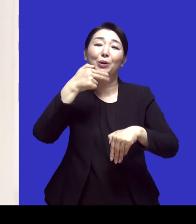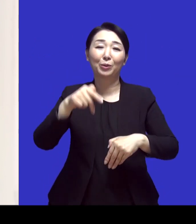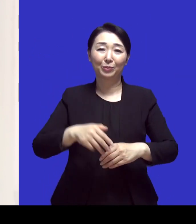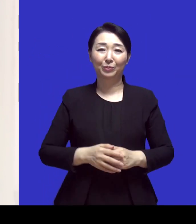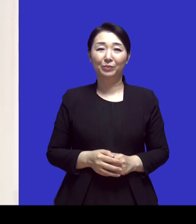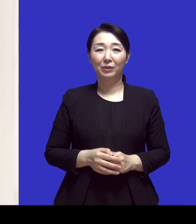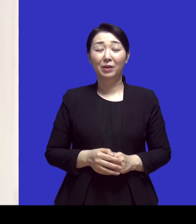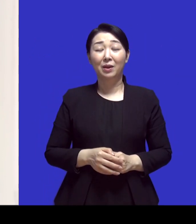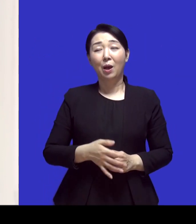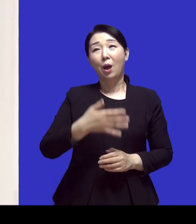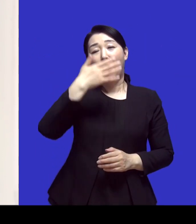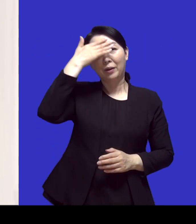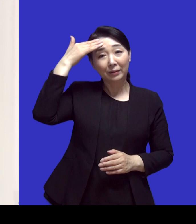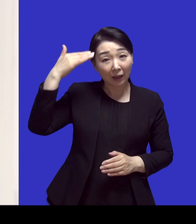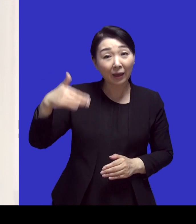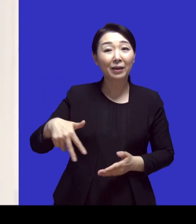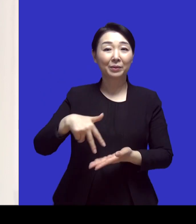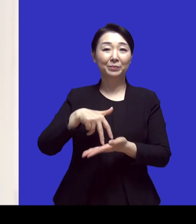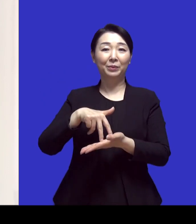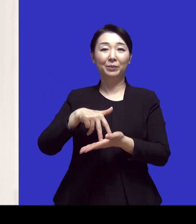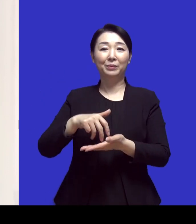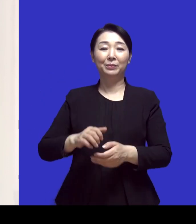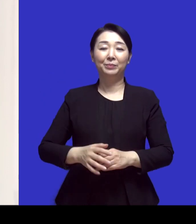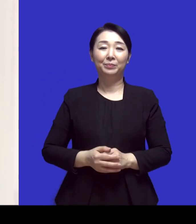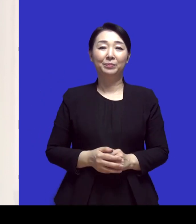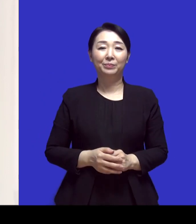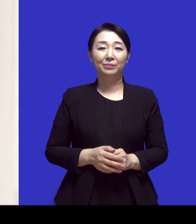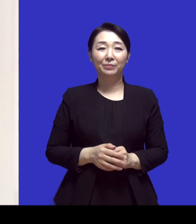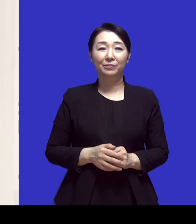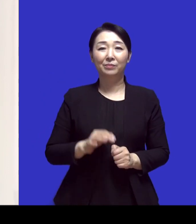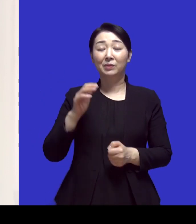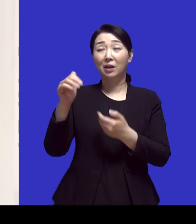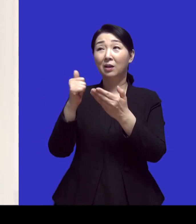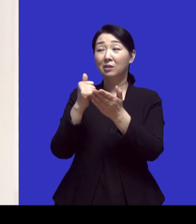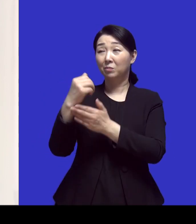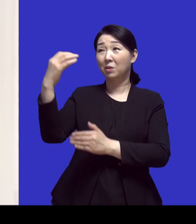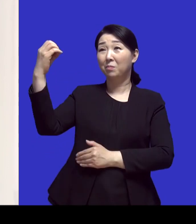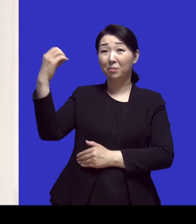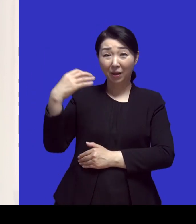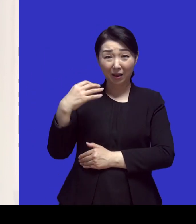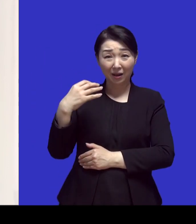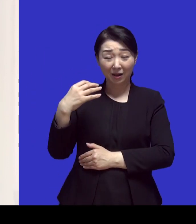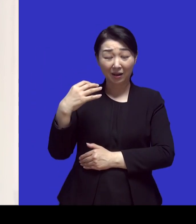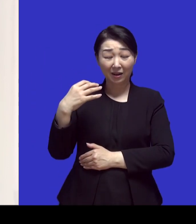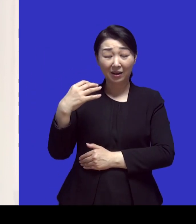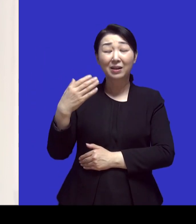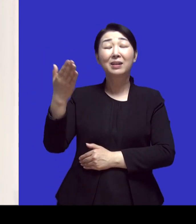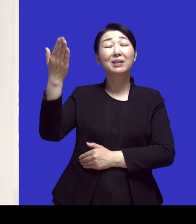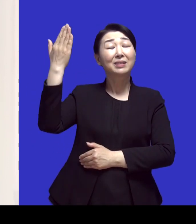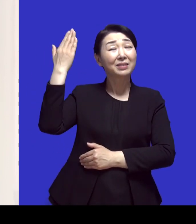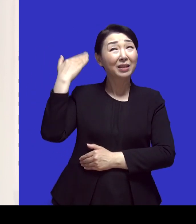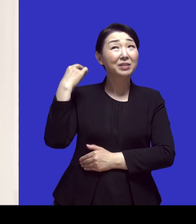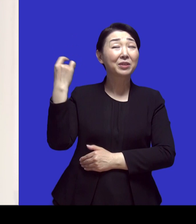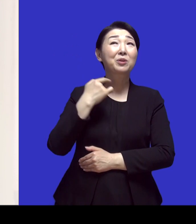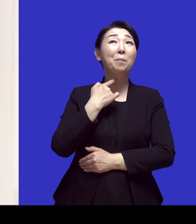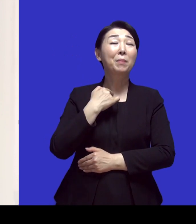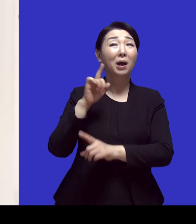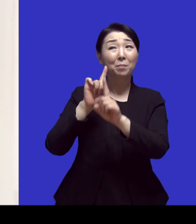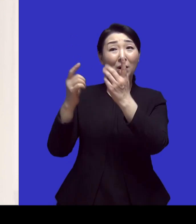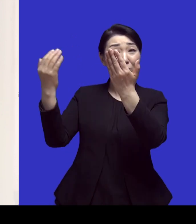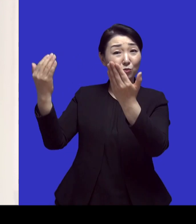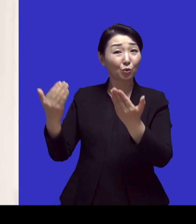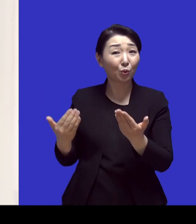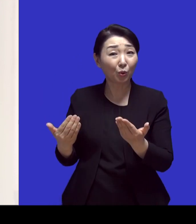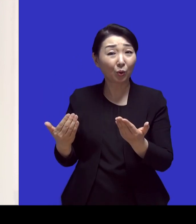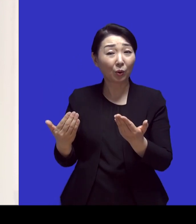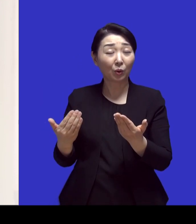그래서 아유 잘됐다 하고 서 있는데 네 하나님이 또 말씀 주시는 예전에 들었던 말씀 같은 말씀을 주시는 게 네